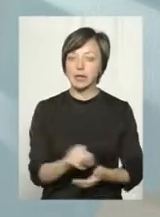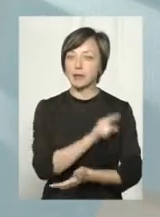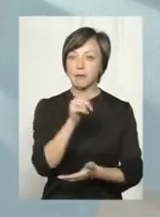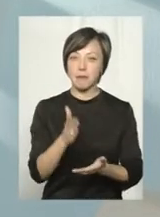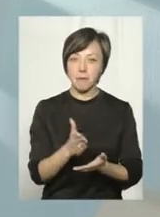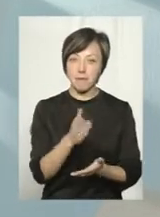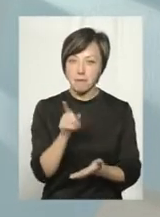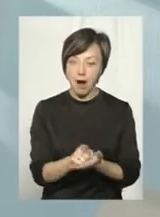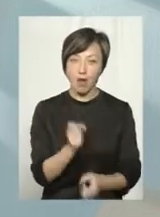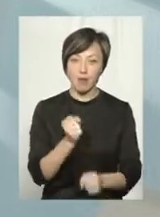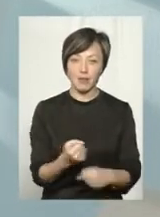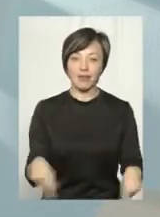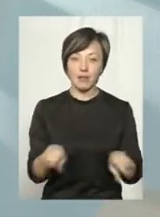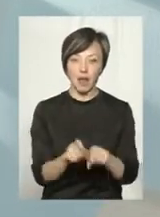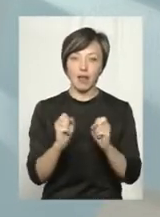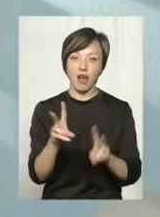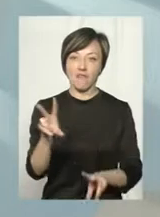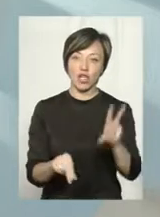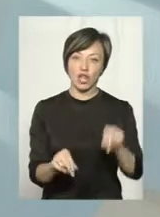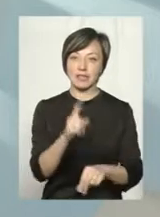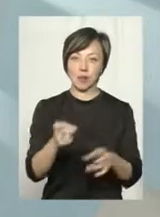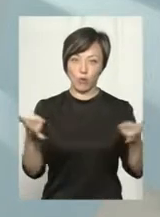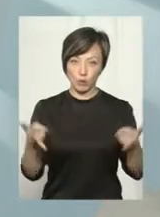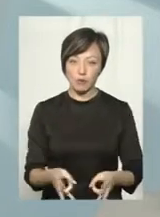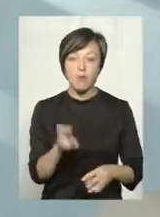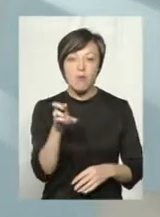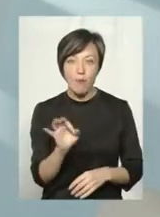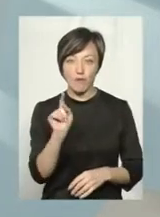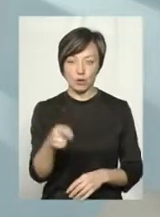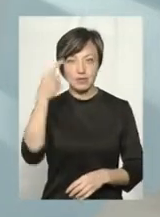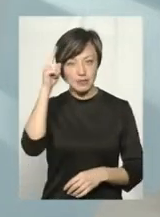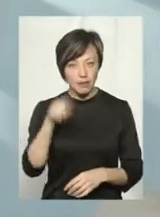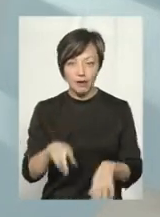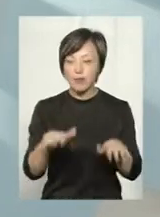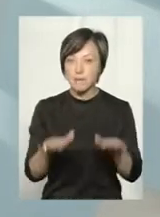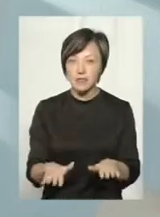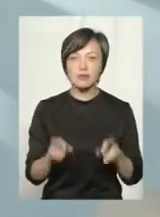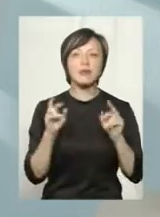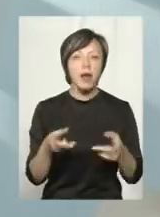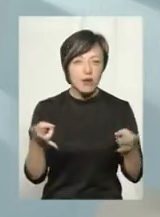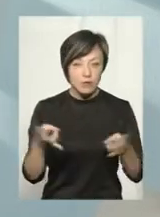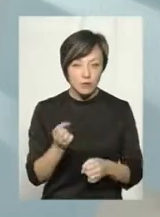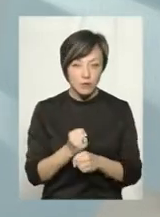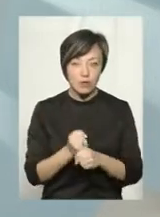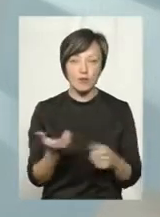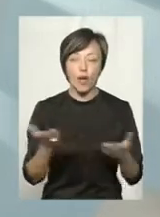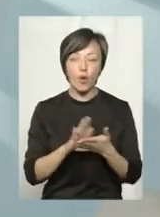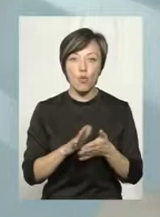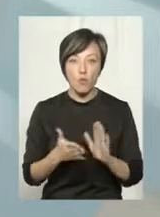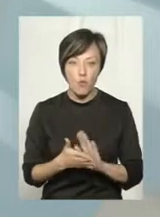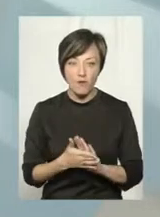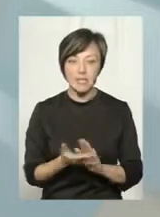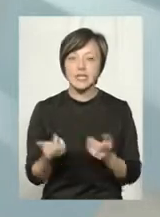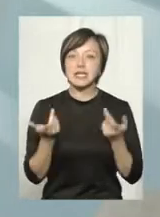робити так, як вважає за потрібним. Бо вона знає на місці, як працює, в яких умовах,